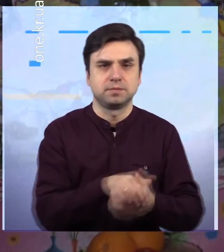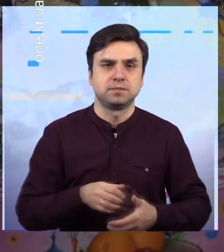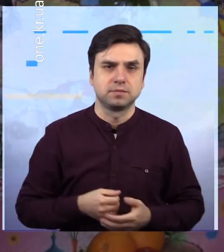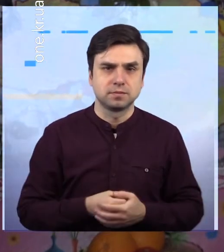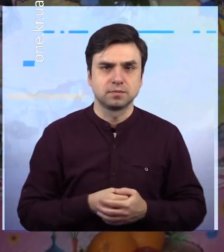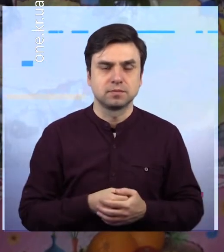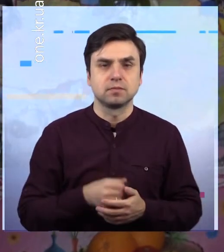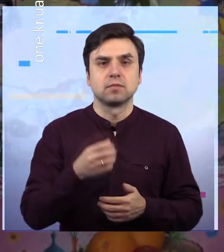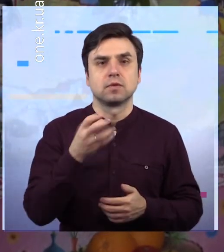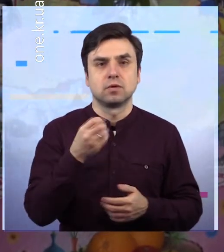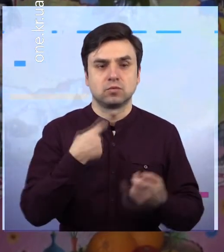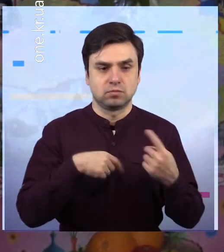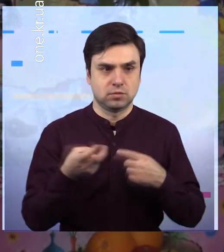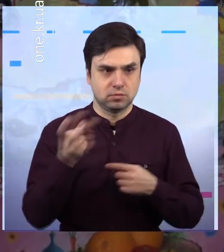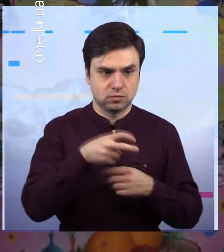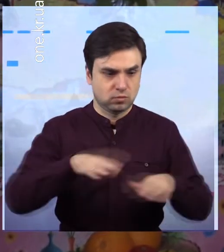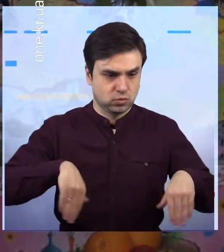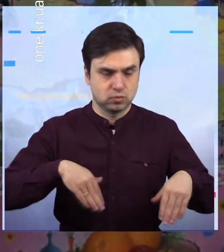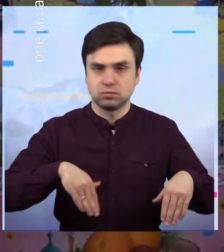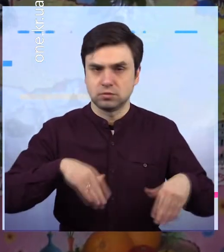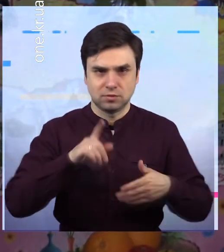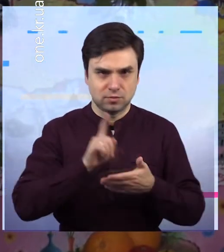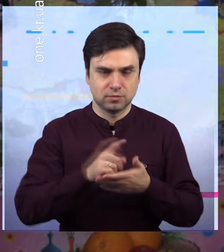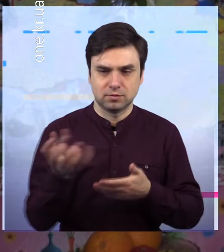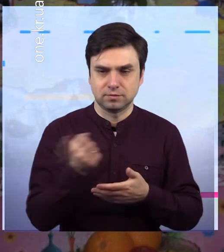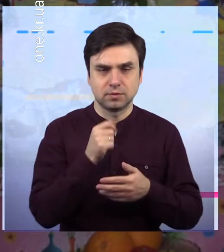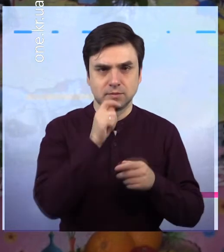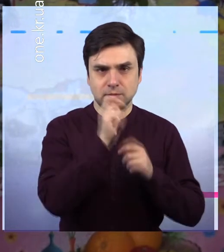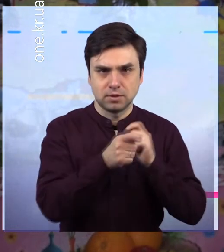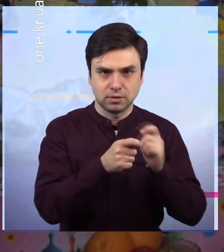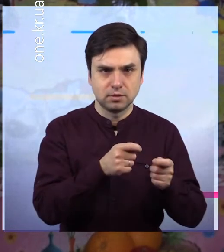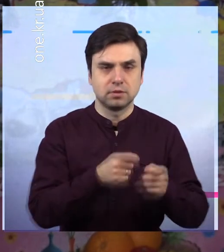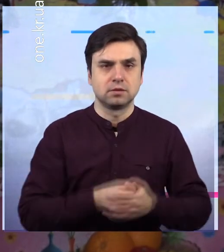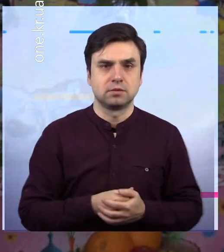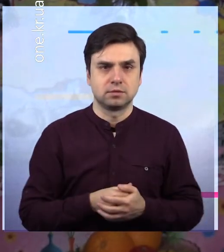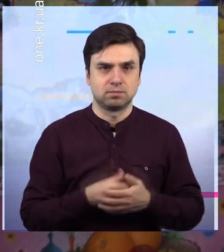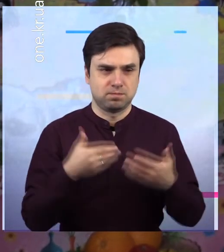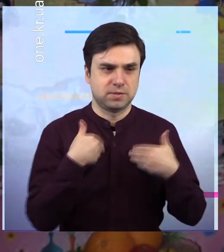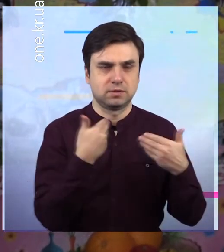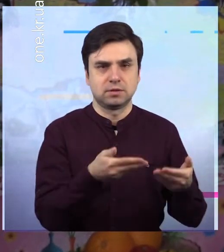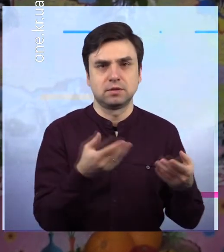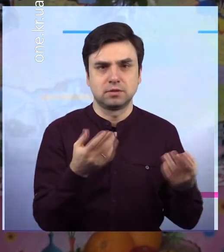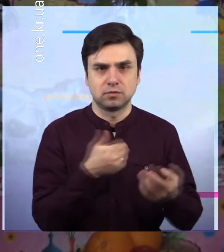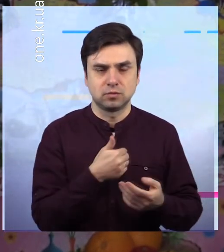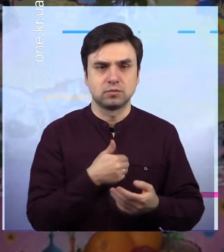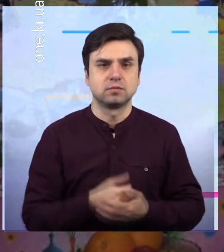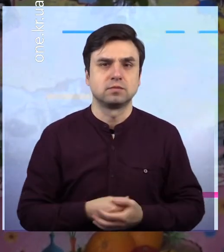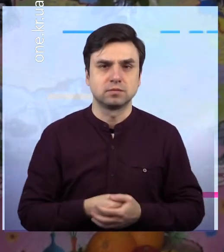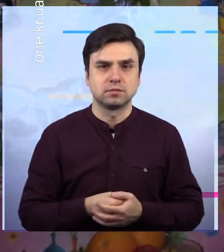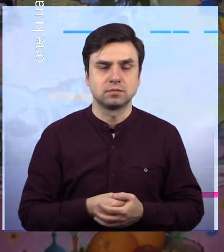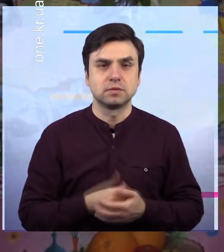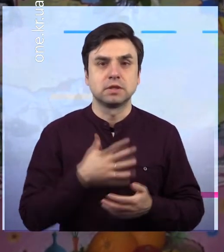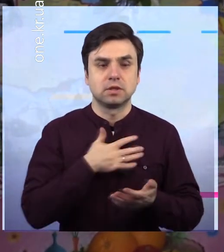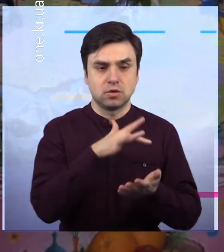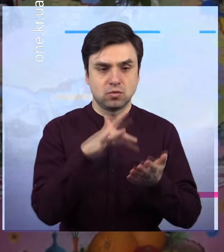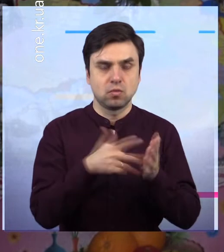руками, прийшли з подарунками, які для привітання нашої ювілярки. В нашому місті вісім довгожителів, всі вони